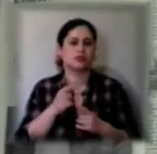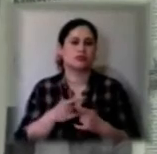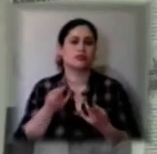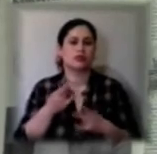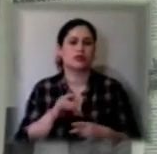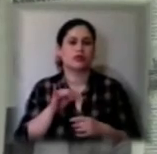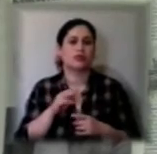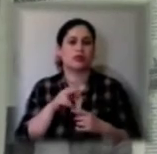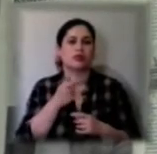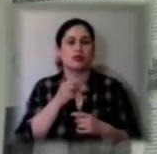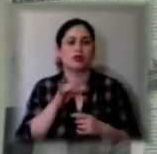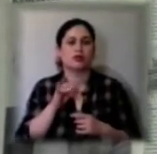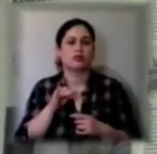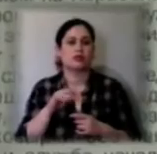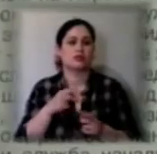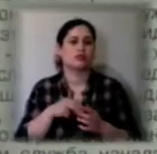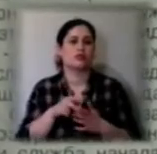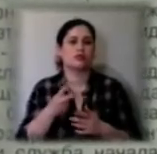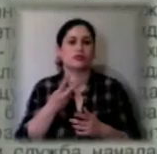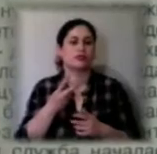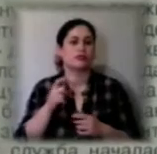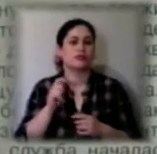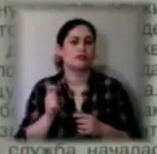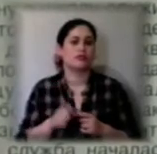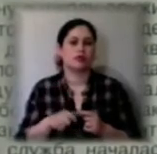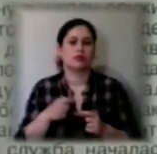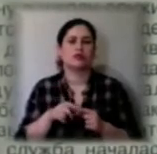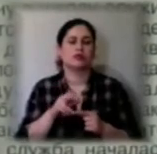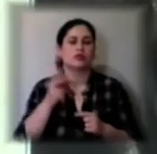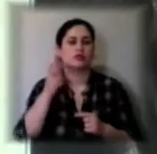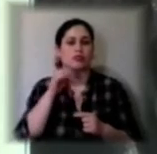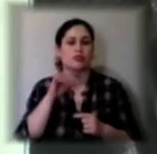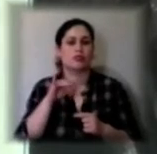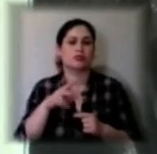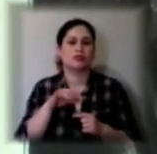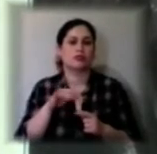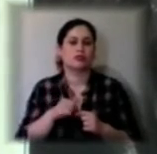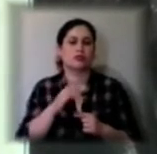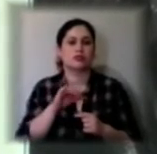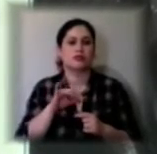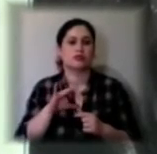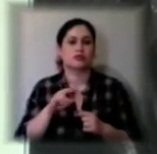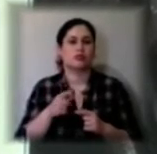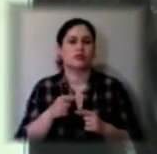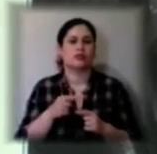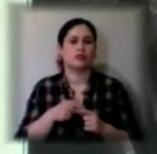Ленінграді. Прийшов Другу світову війну, служив на Чорноморському флоті у Севастополі. Спочатку